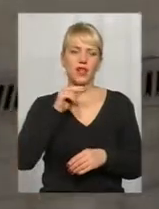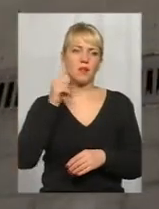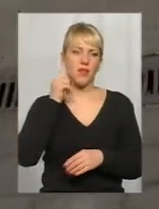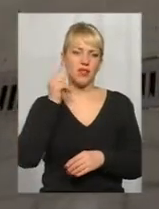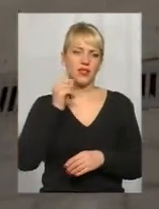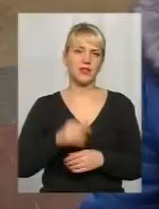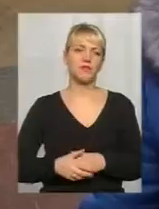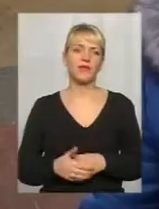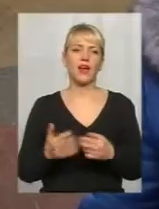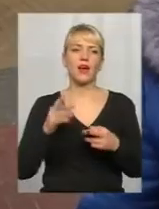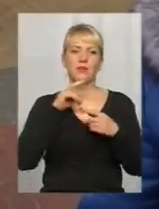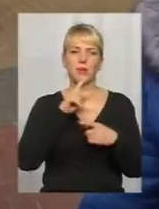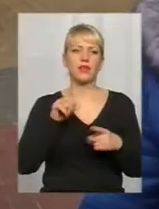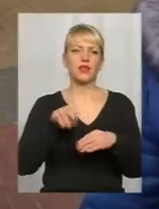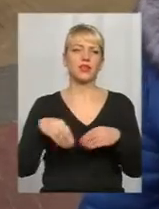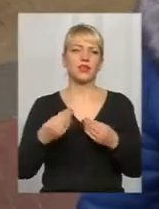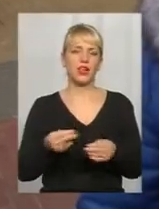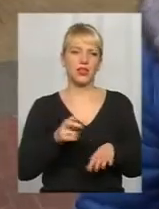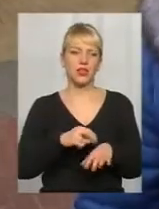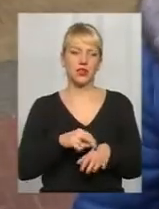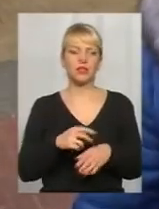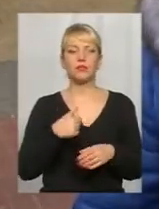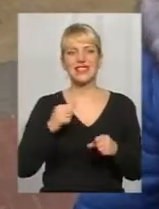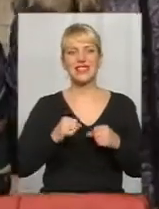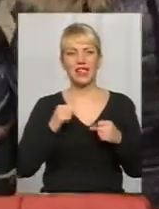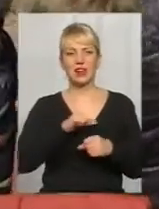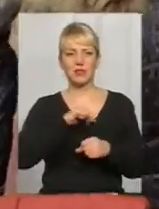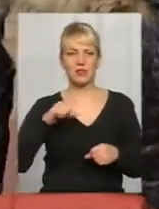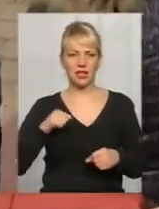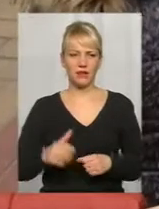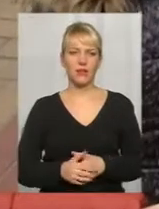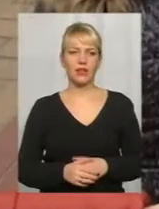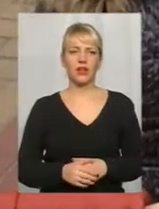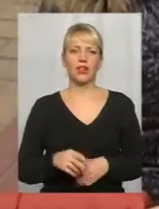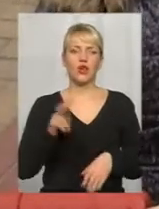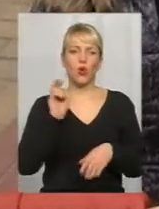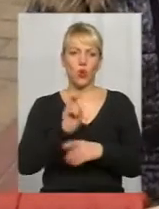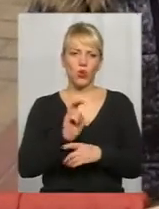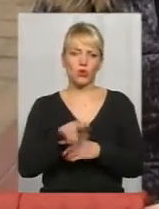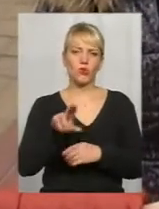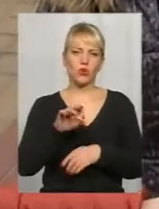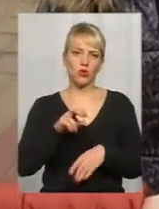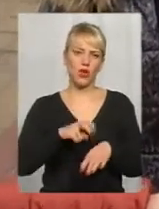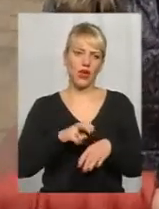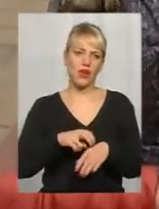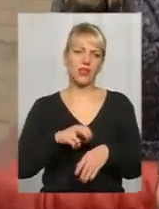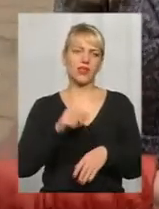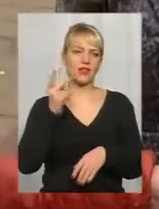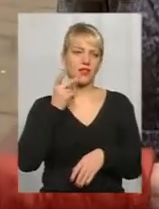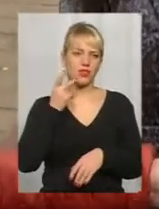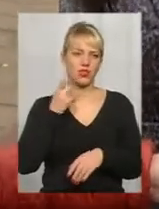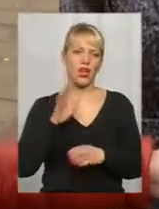препаратами, які прописує лікар? Ну, стараємося вдома самі. До лікаря, завжди до лікаря ходимо, а потім